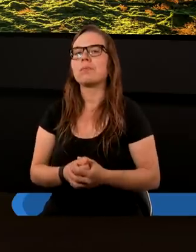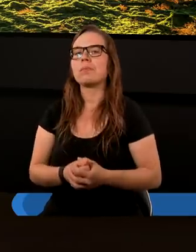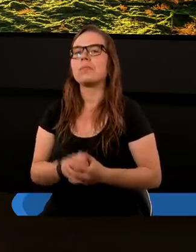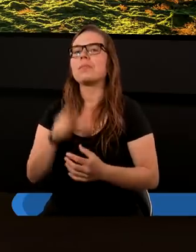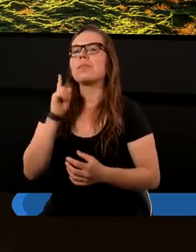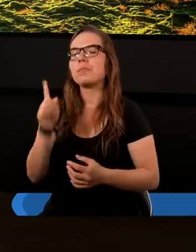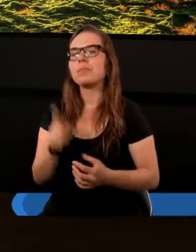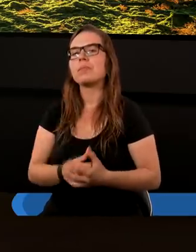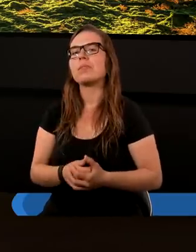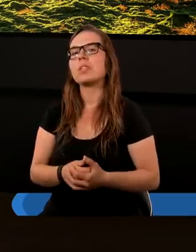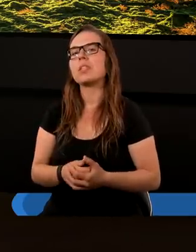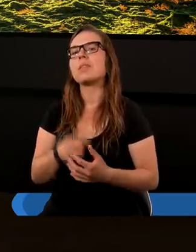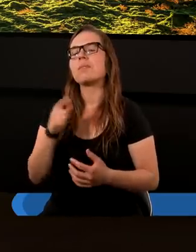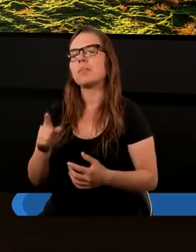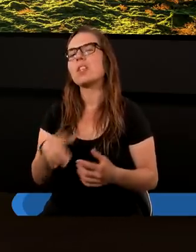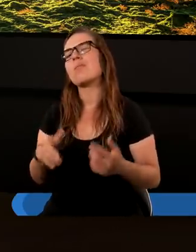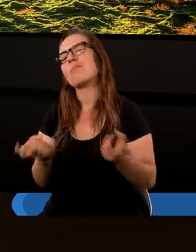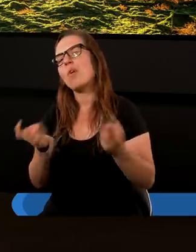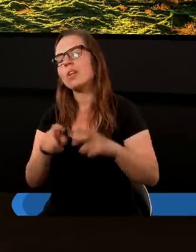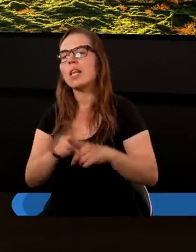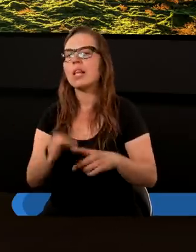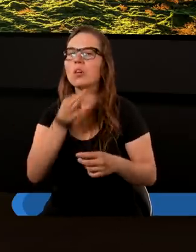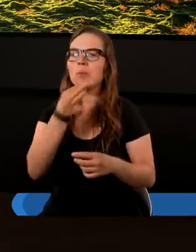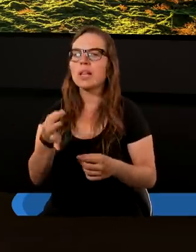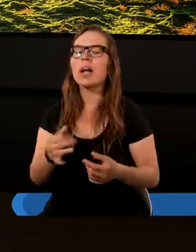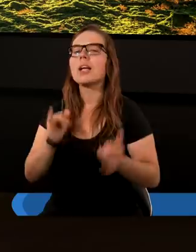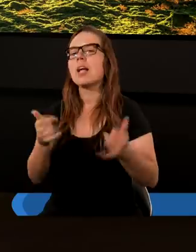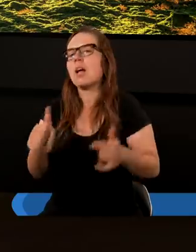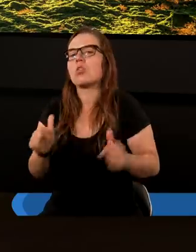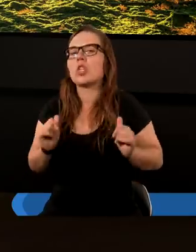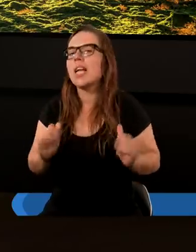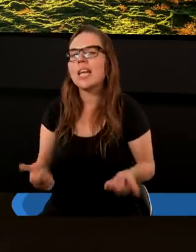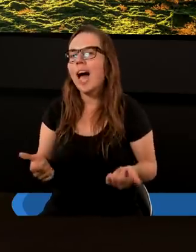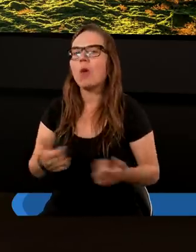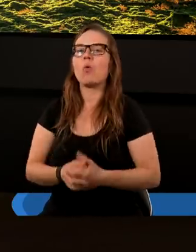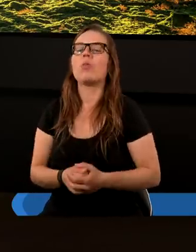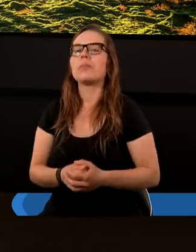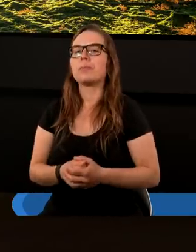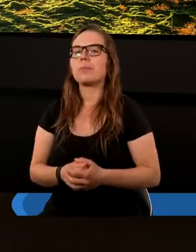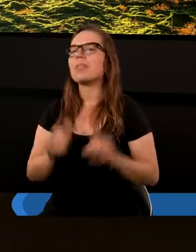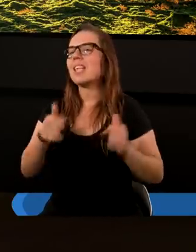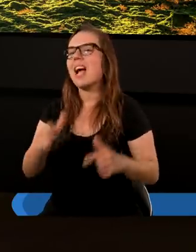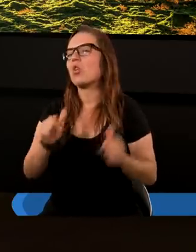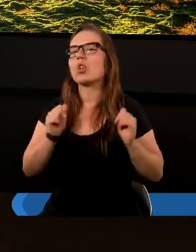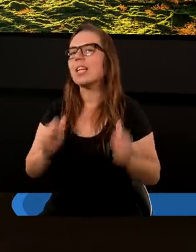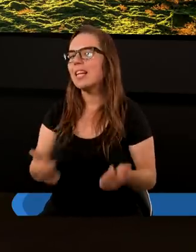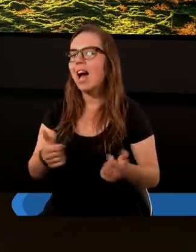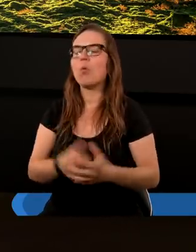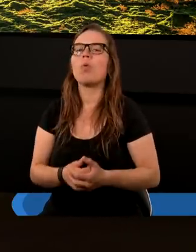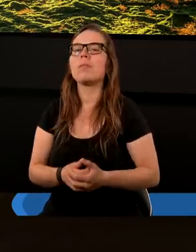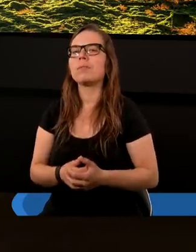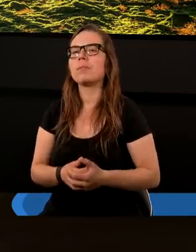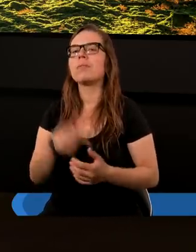I też powstaje pytanie, jak to się stało, jak to się stało,